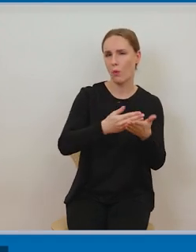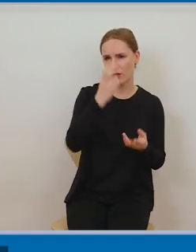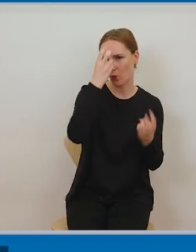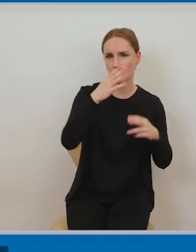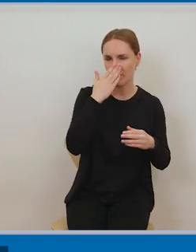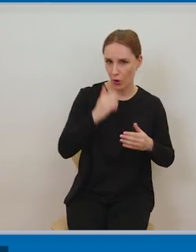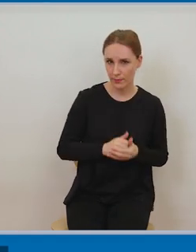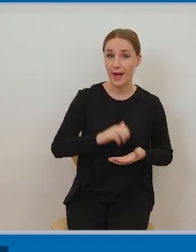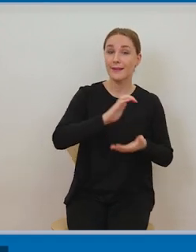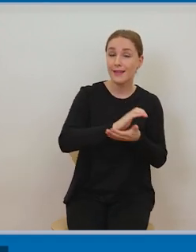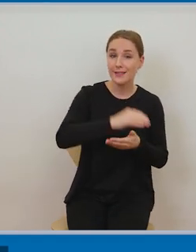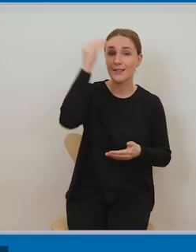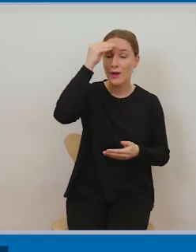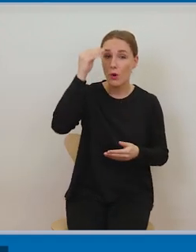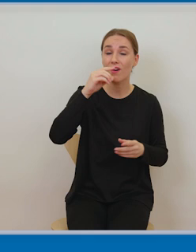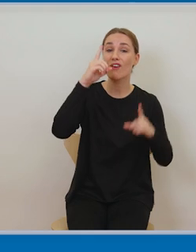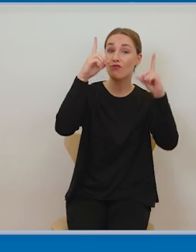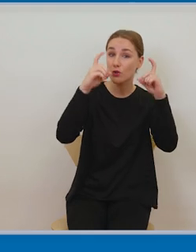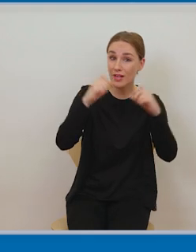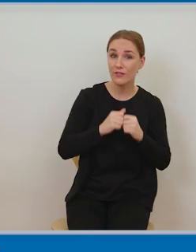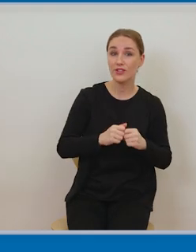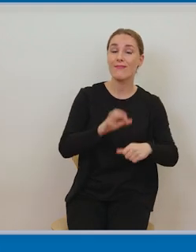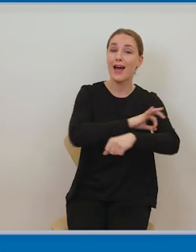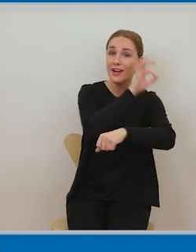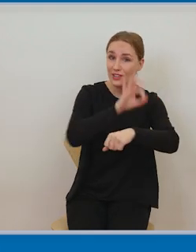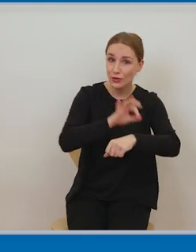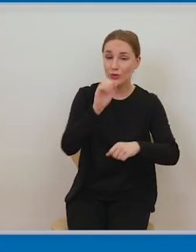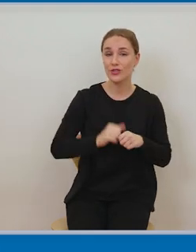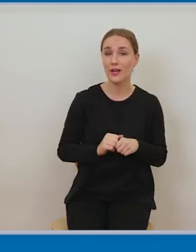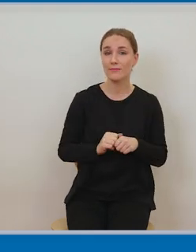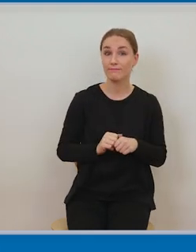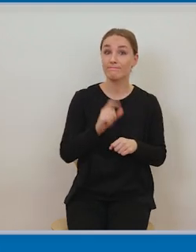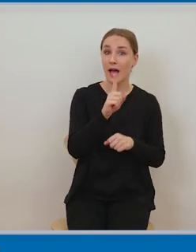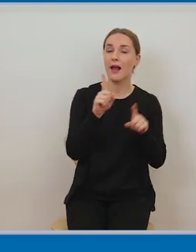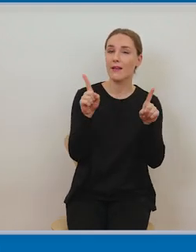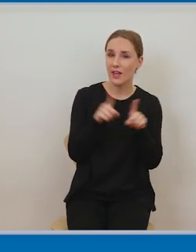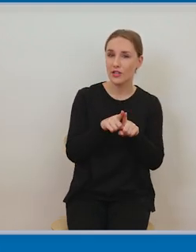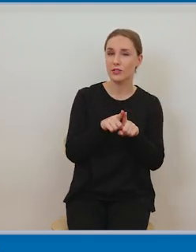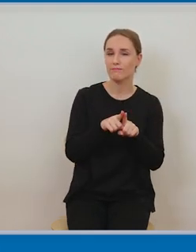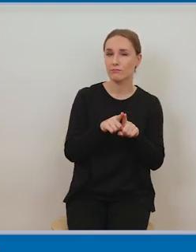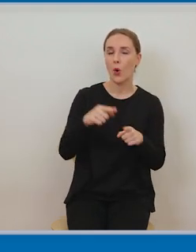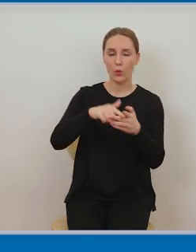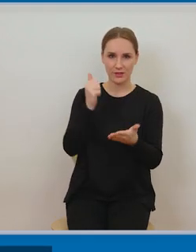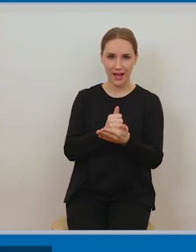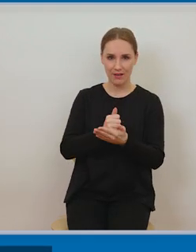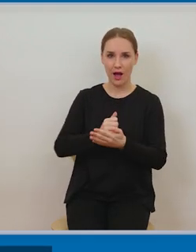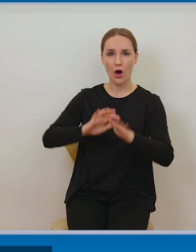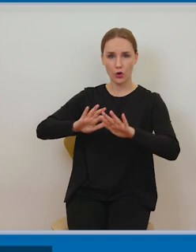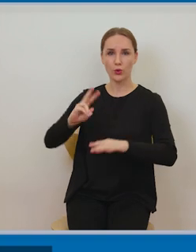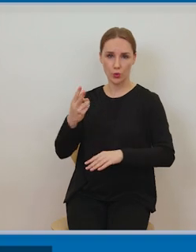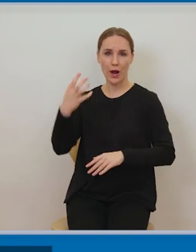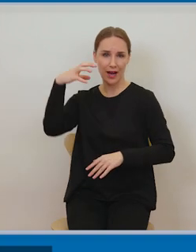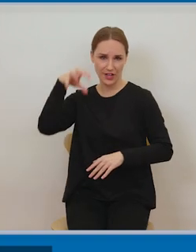naukowe, fotograficzne, architektoniczne, ale też ustawa chroni drugą kategorię rezultatów działalności, które są